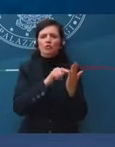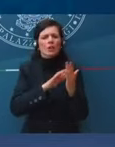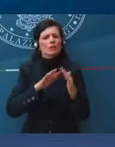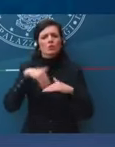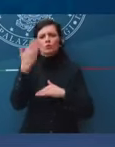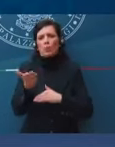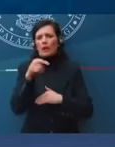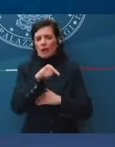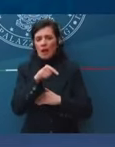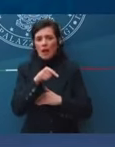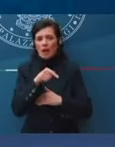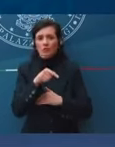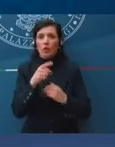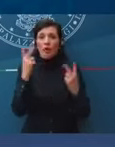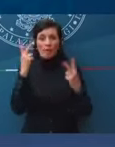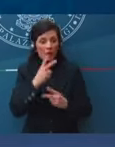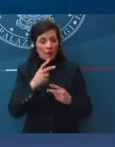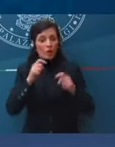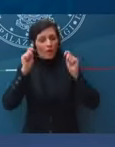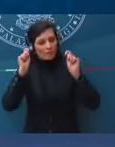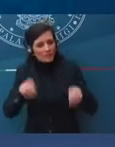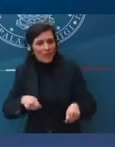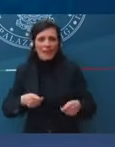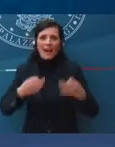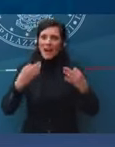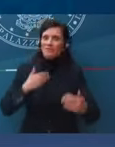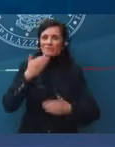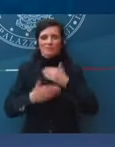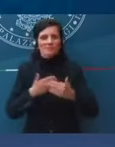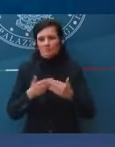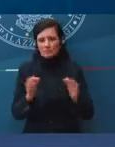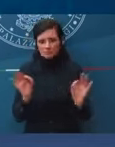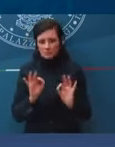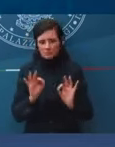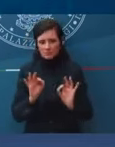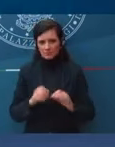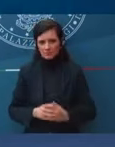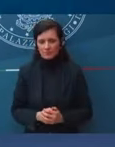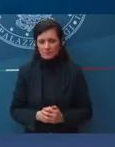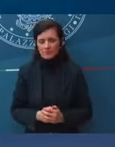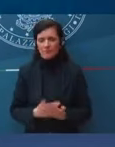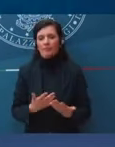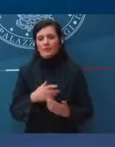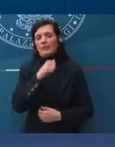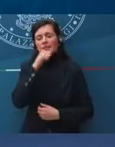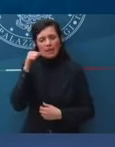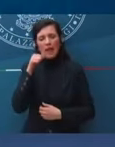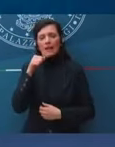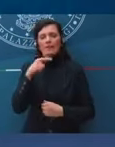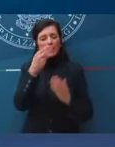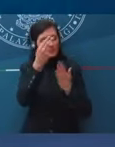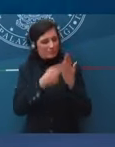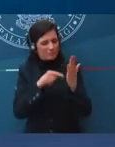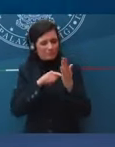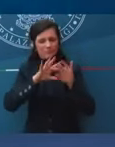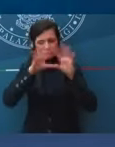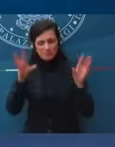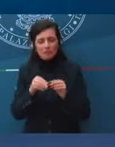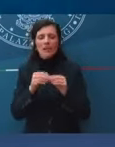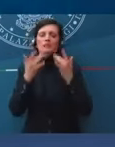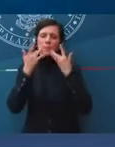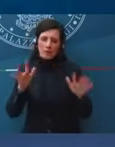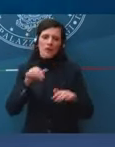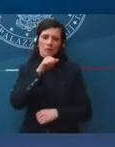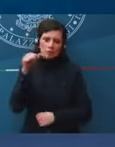ancora non si riesca a partire. Quindi, indubbiamente, sono necessarie delle semplificazioni in quel campo. vedremo se è